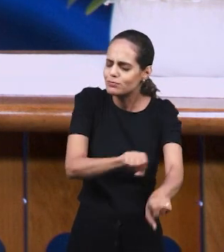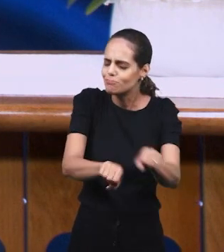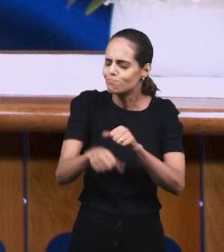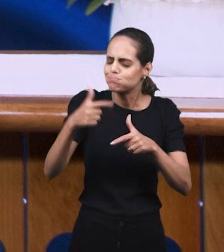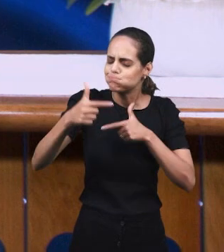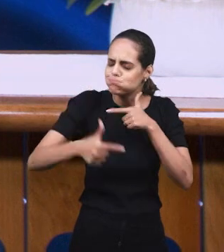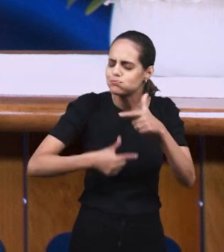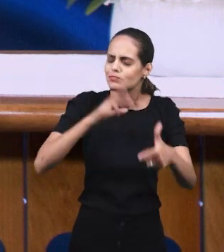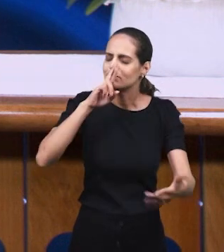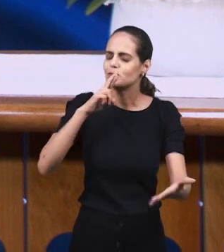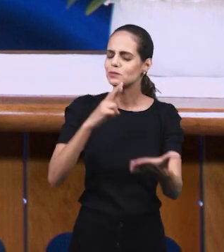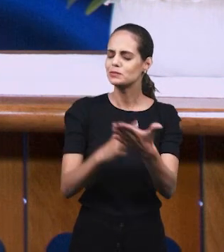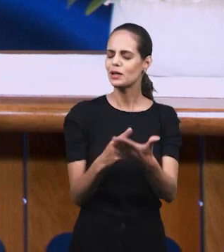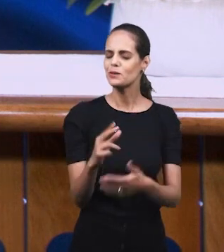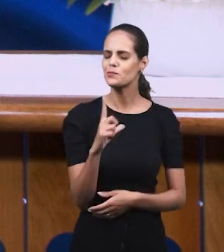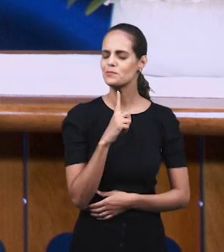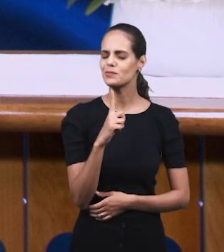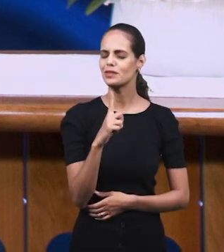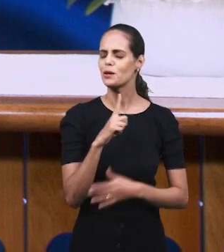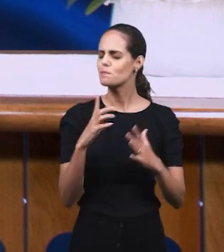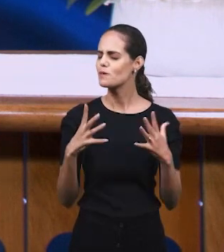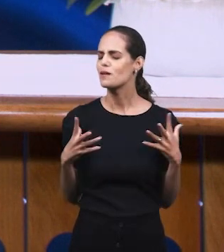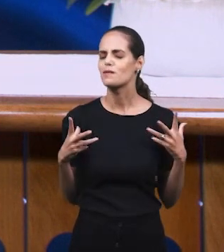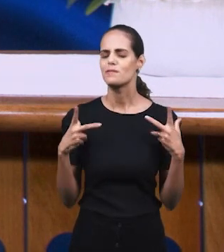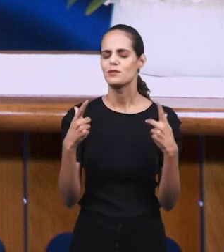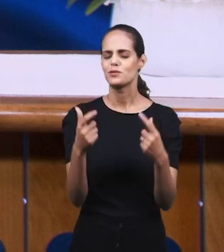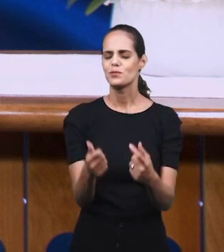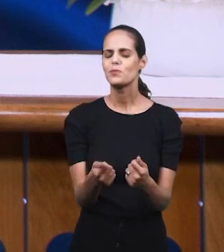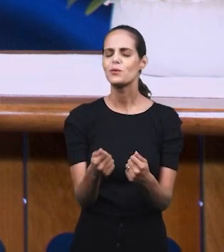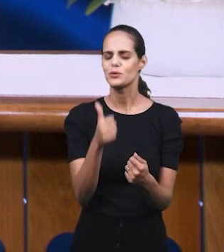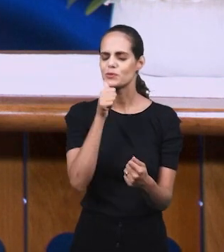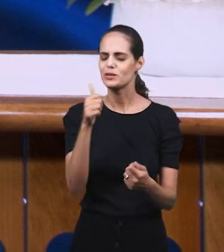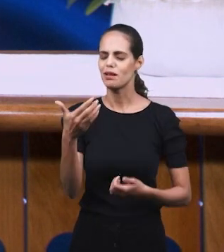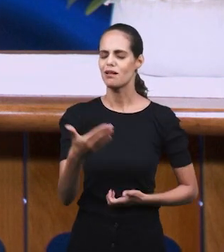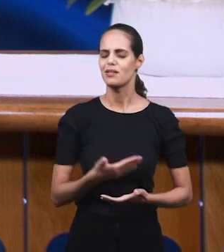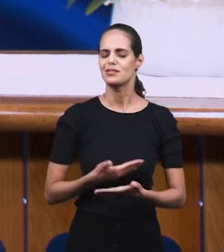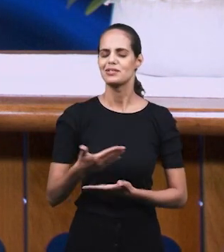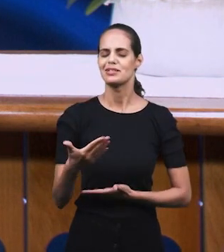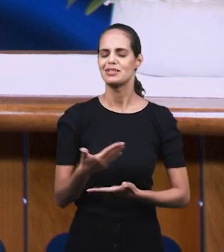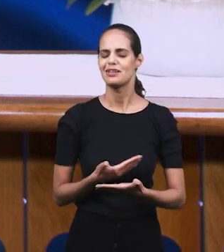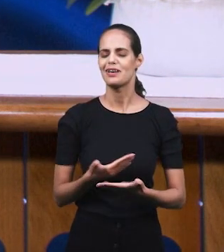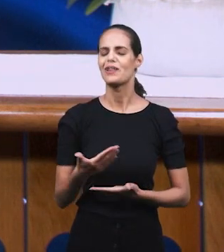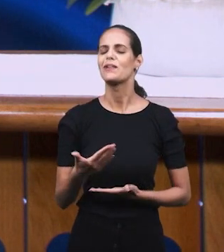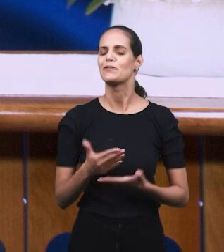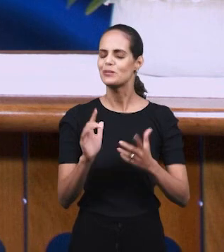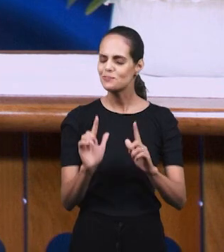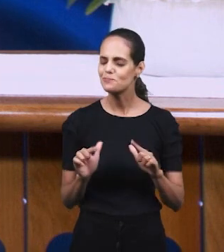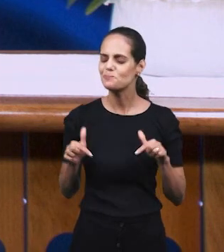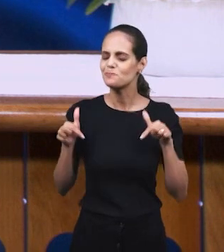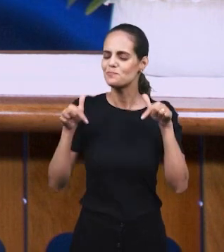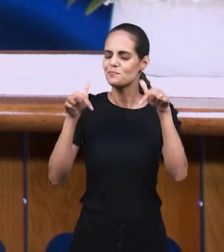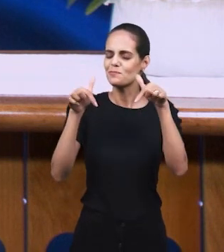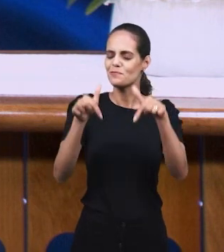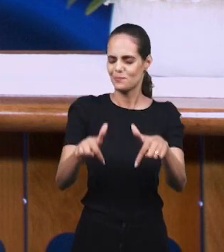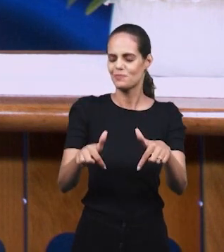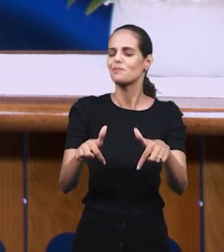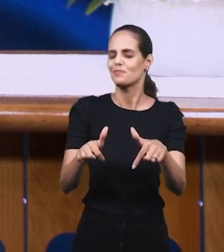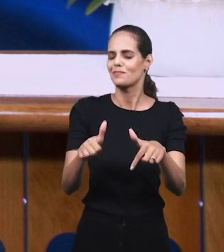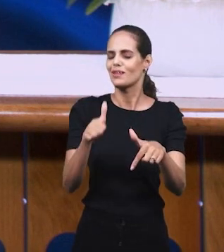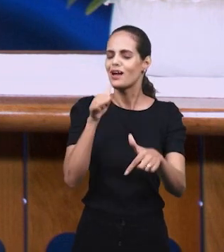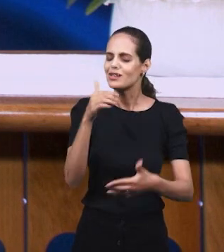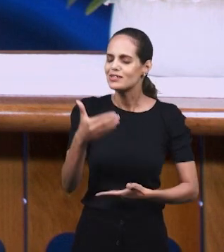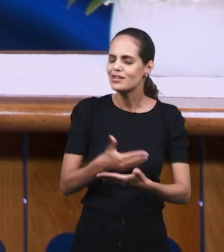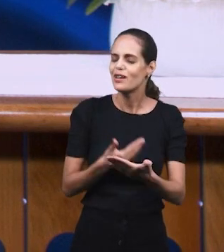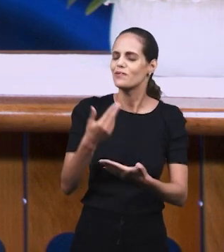труда, такого чудного труда, который приносит столько результатов. Совершаем и труд совершаем нашими